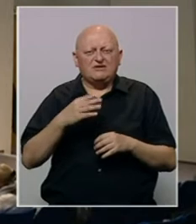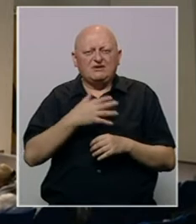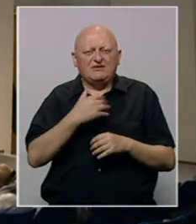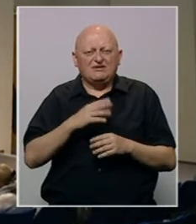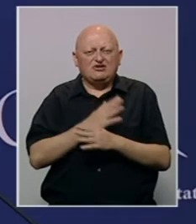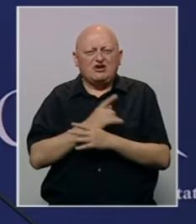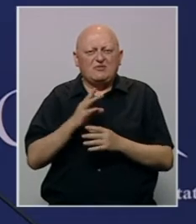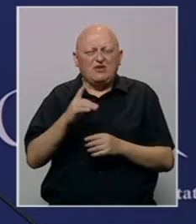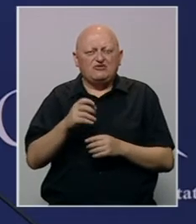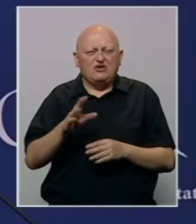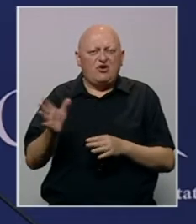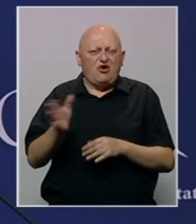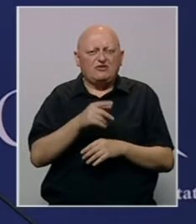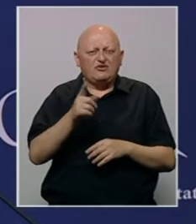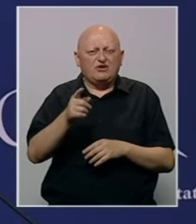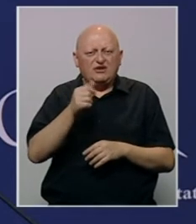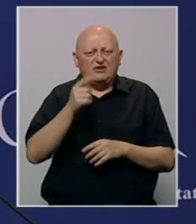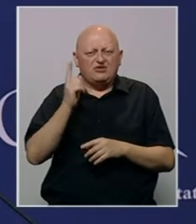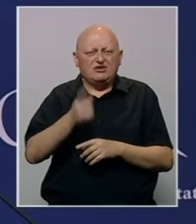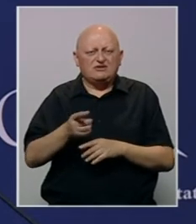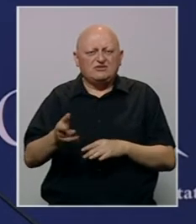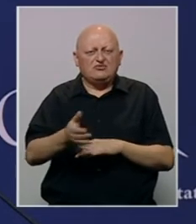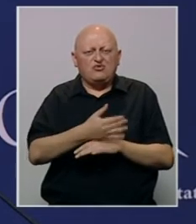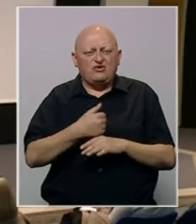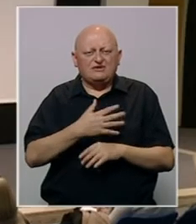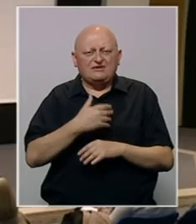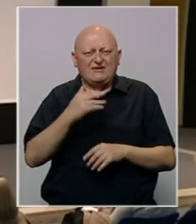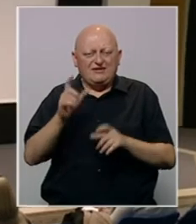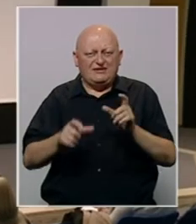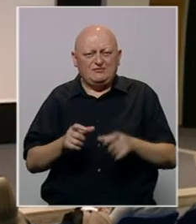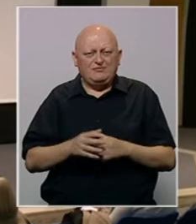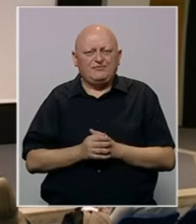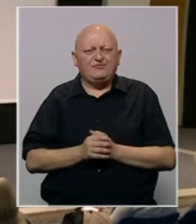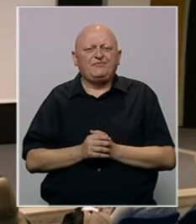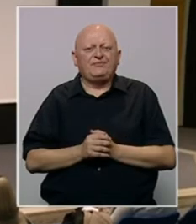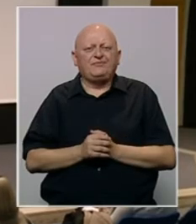Hrvatske Zorana Milanovića odvrate od toga da donese odluku u korist Hrvata.